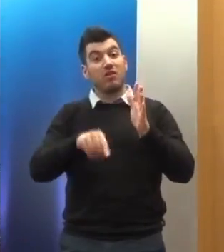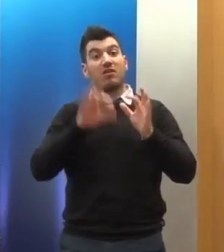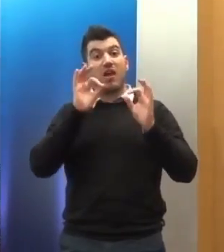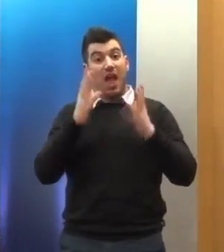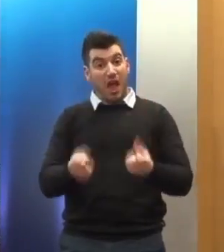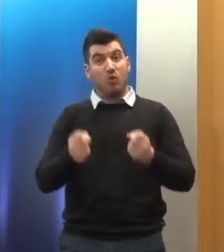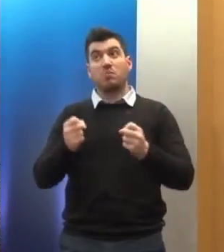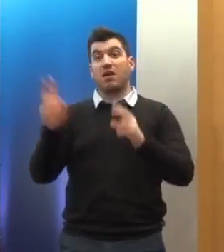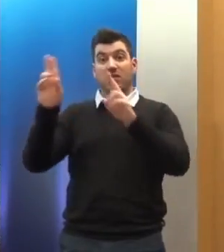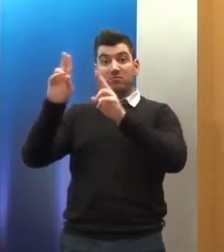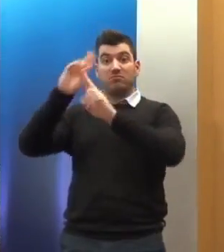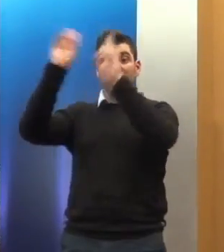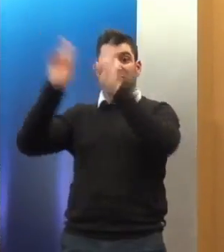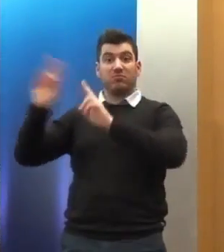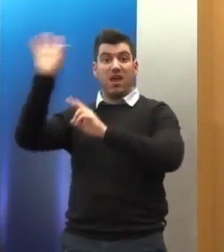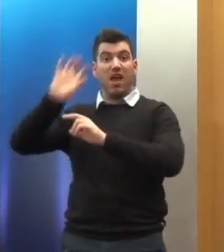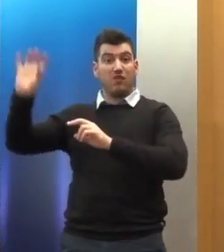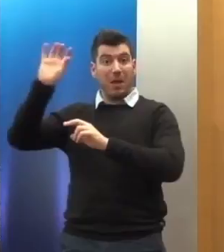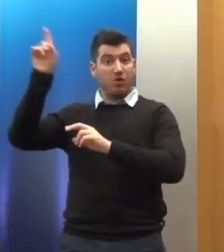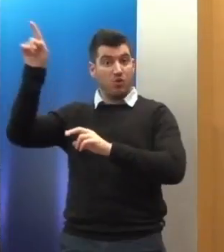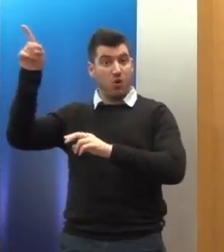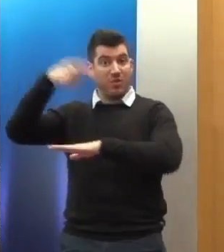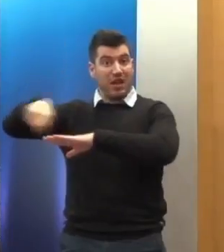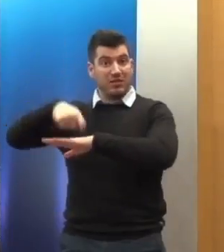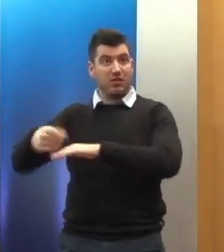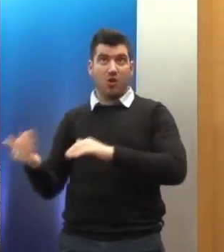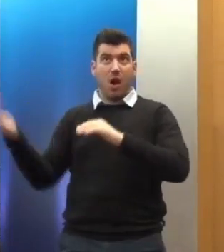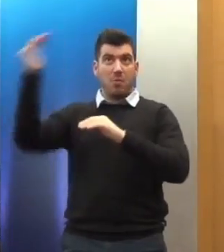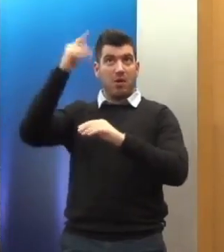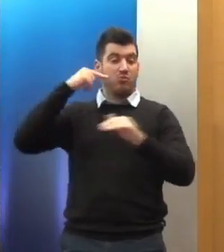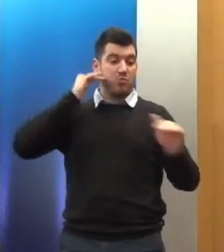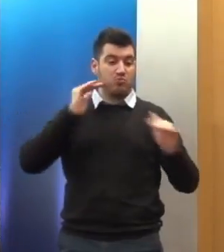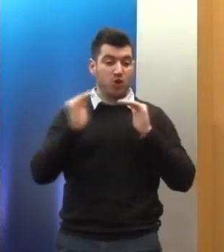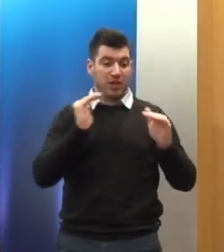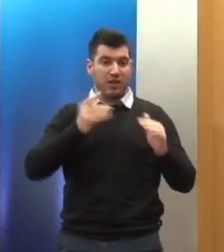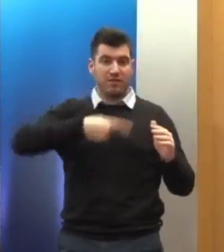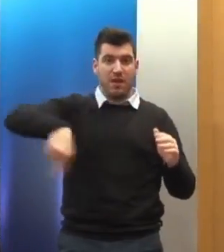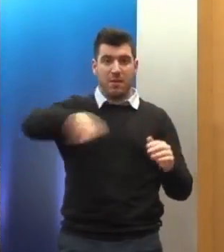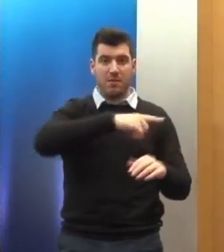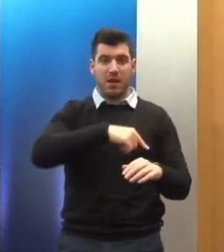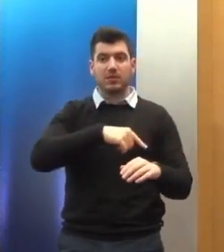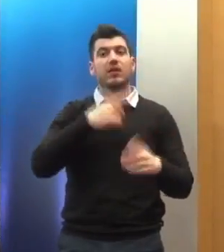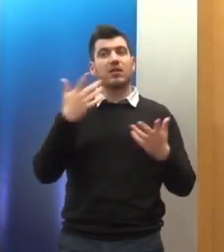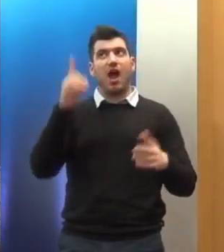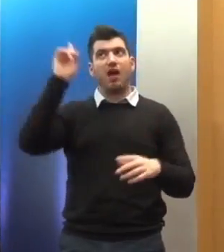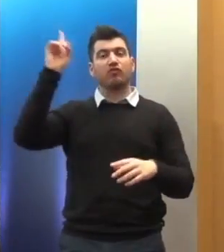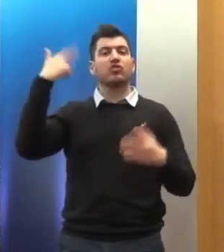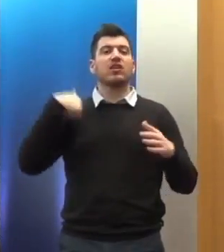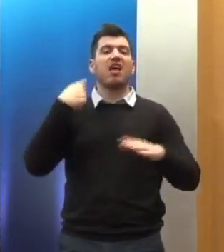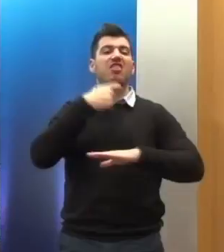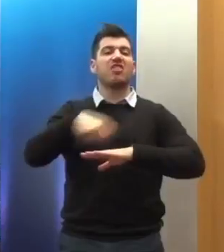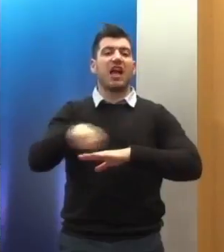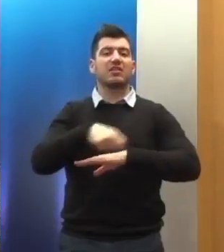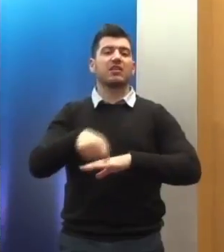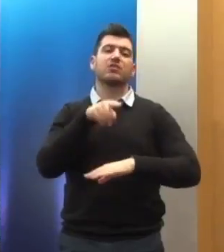Σύστημα Προστασίας Ανθρωπίνων Δικαιωμάτων και το Ευρωπαϊκό Δικαστήριο και εκεί είναι ίσως ο φυσικός δικαστής σε ό,τι αφορά τη χώρα μας.